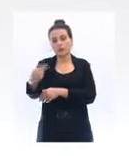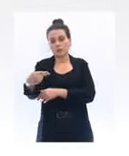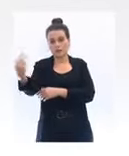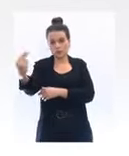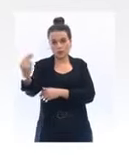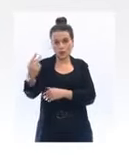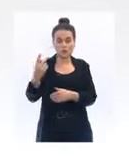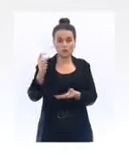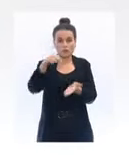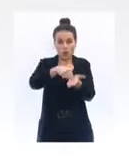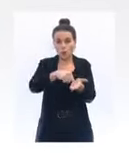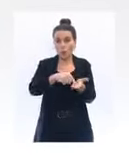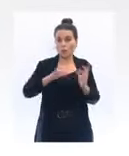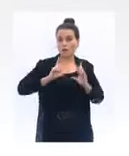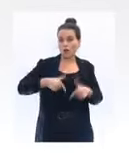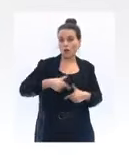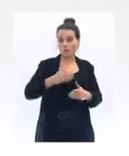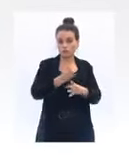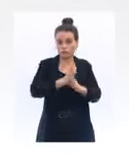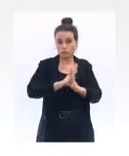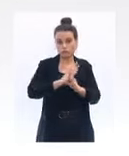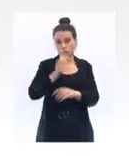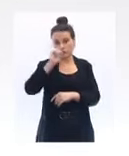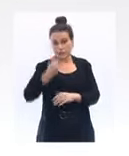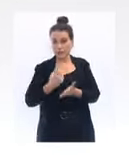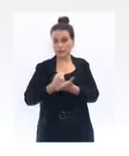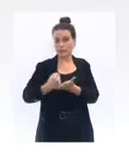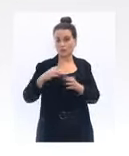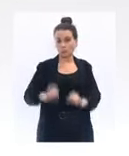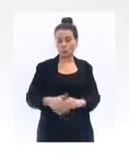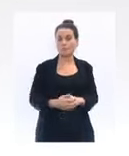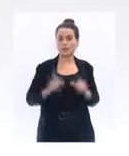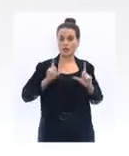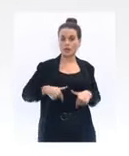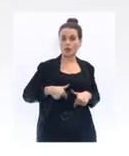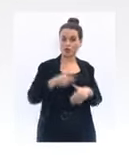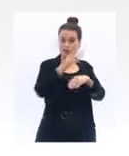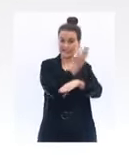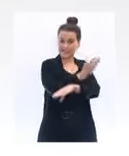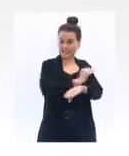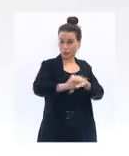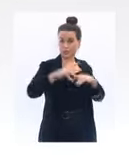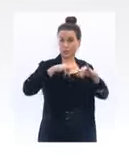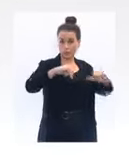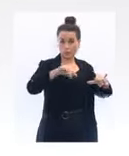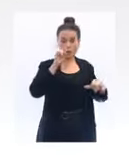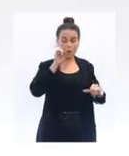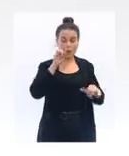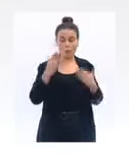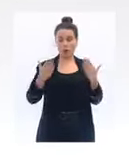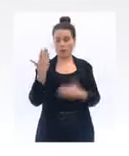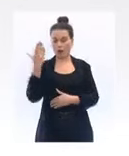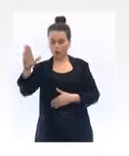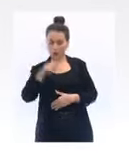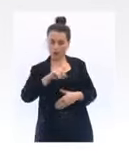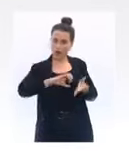lieu scolaire ou non loin. L'école est donc en réalité un espace sécurisé parce qu'on y respecte plus les règles sanitaires qu'ailleurs. Et